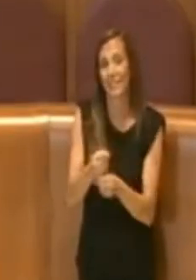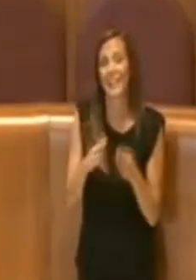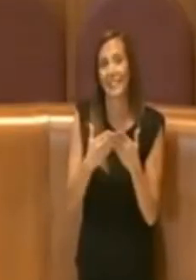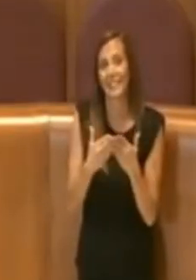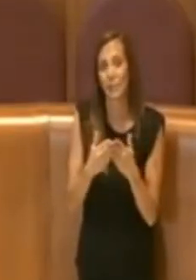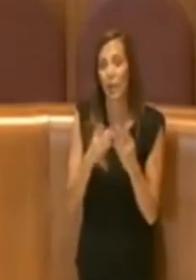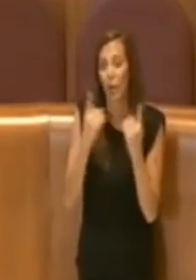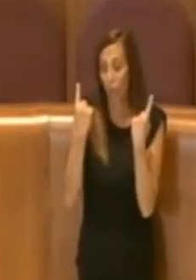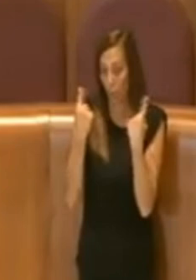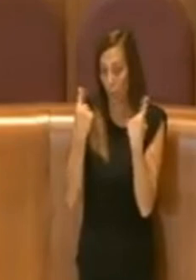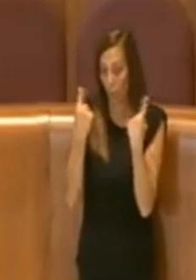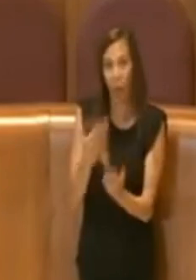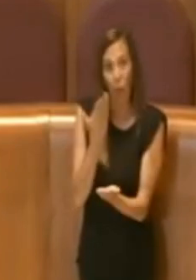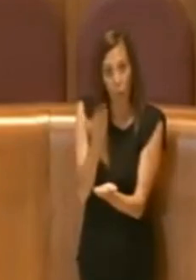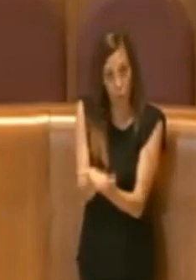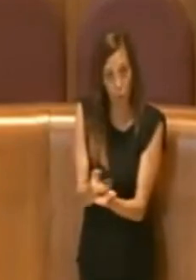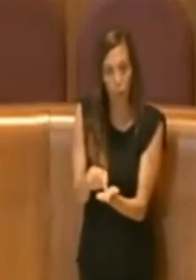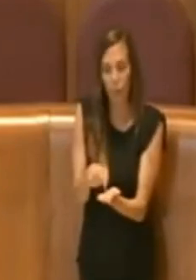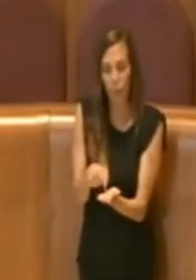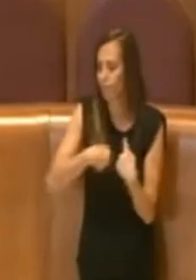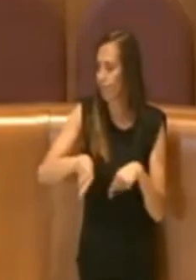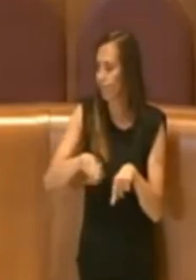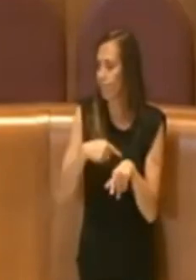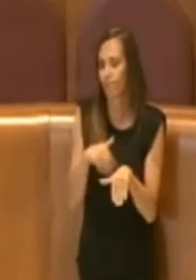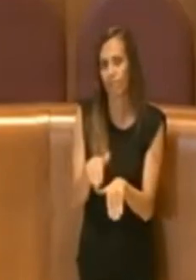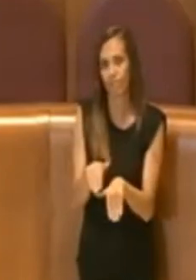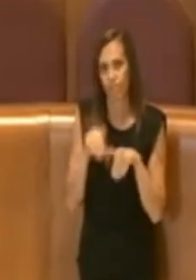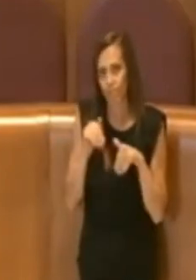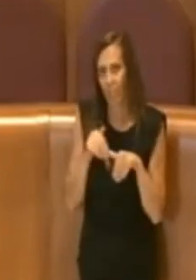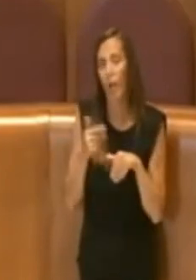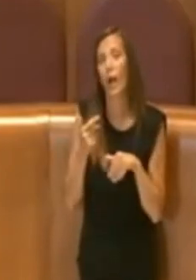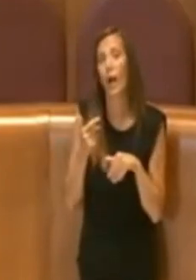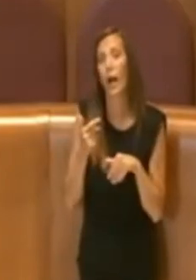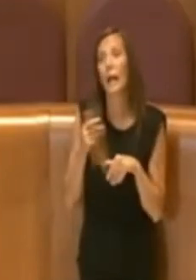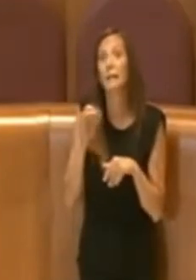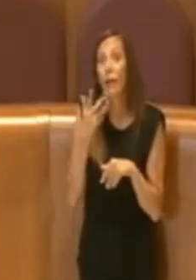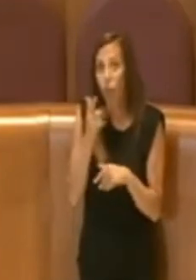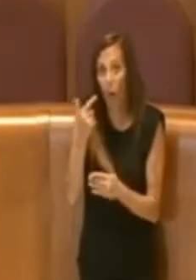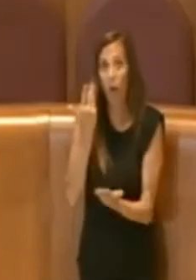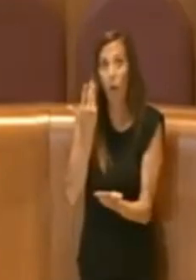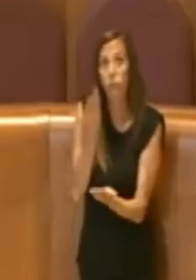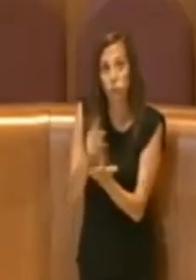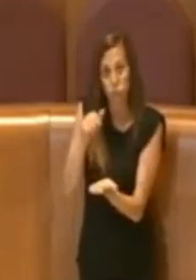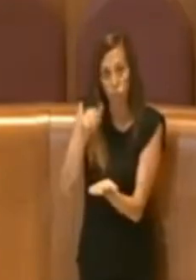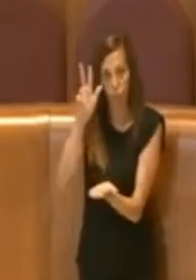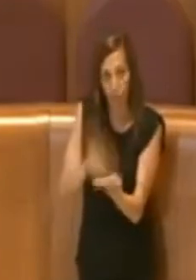astenerci altrimenti va modificata appunto in questo senso insomma. Grazie.